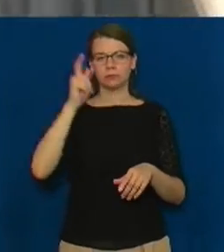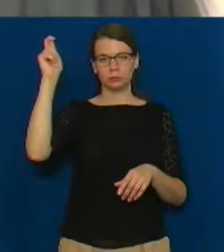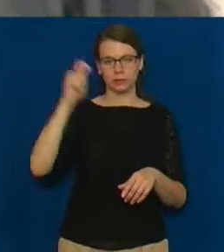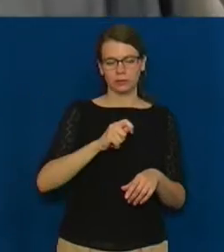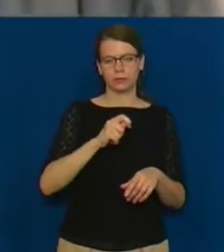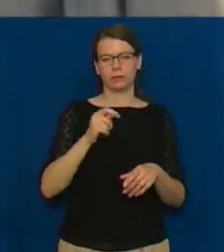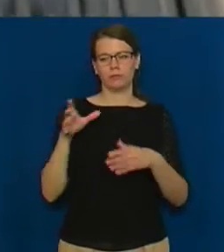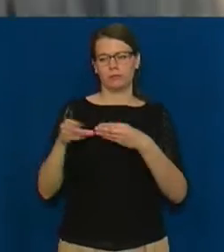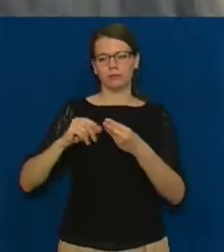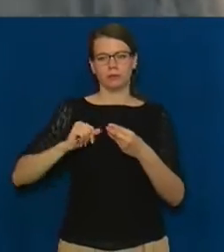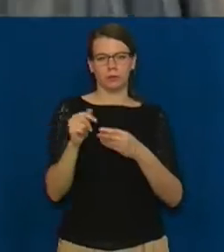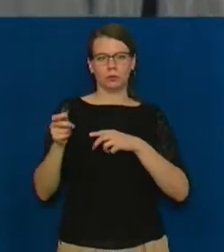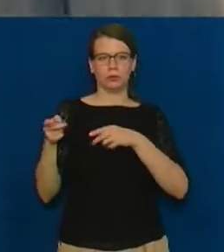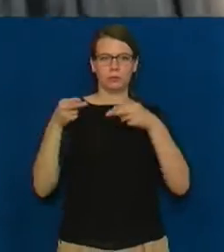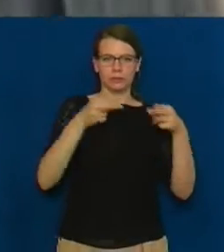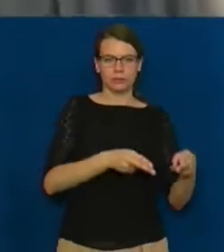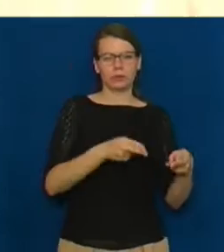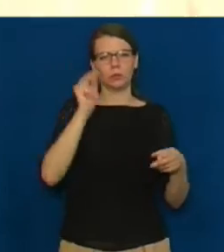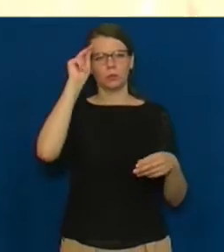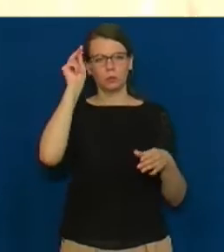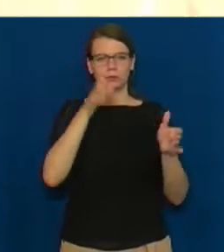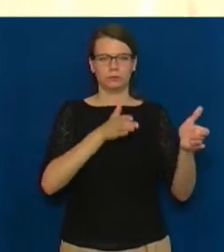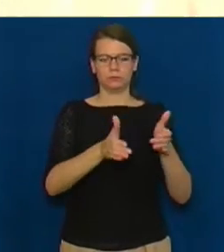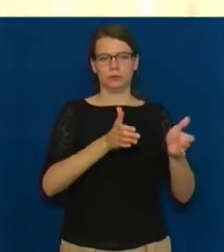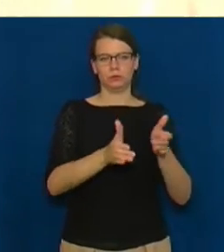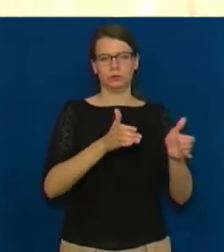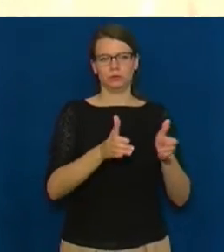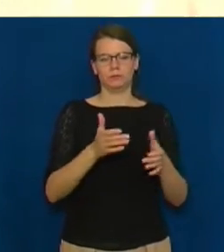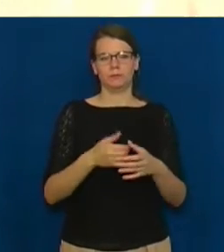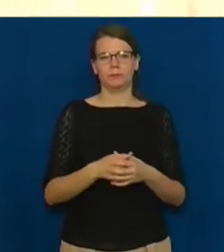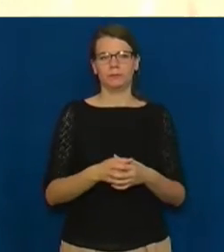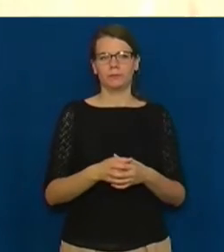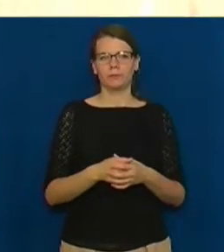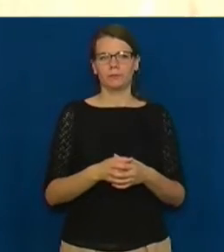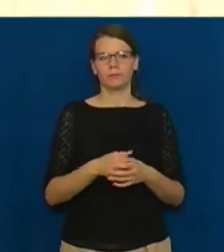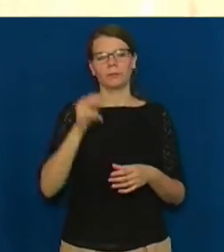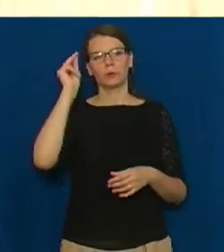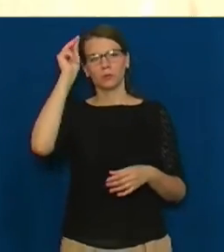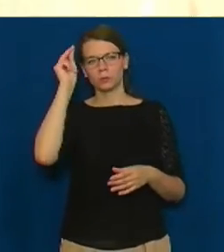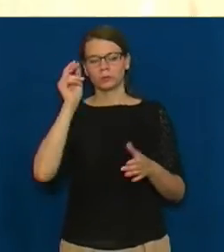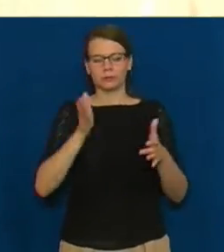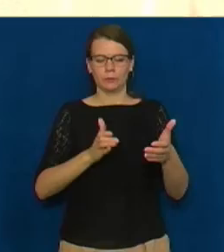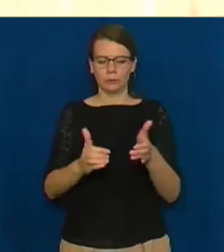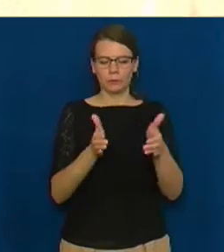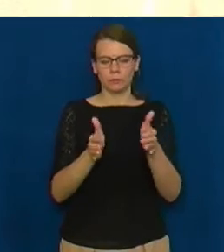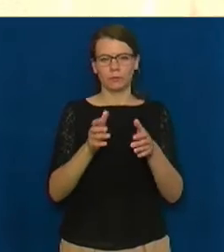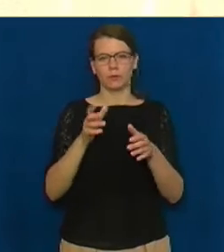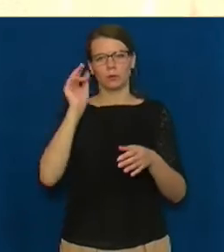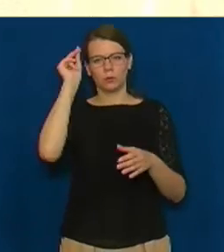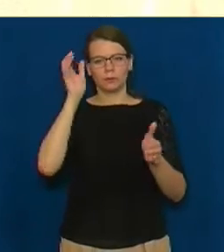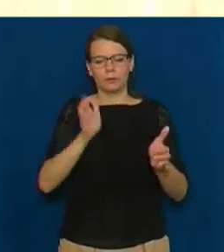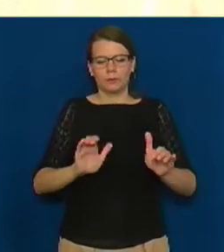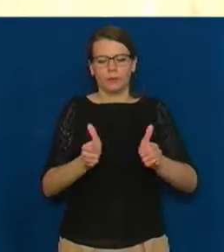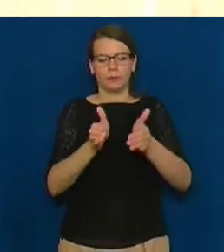подругою, аби навчитися техніці гончарування. Навчитися працювати на колі, навчитися витягати тонкі і довгі форми. Поки що